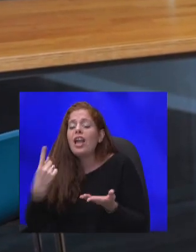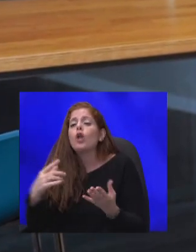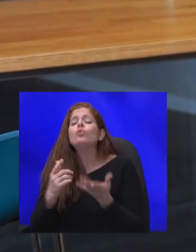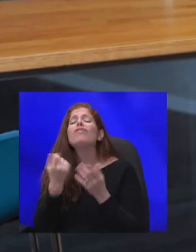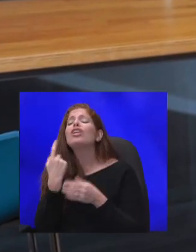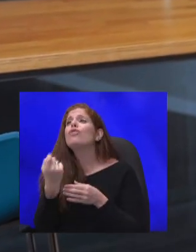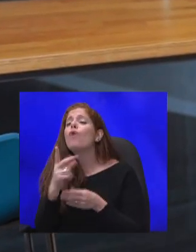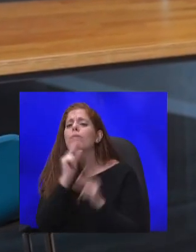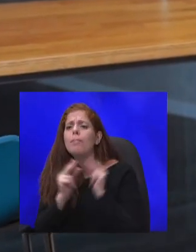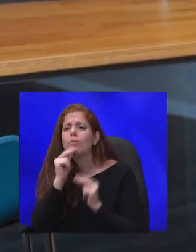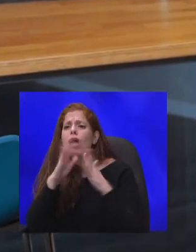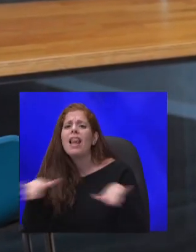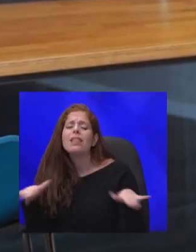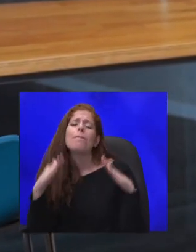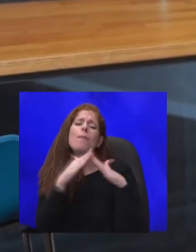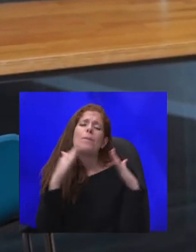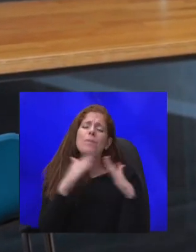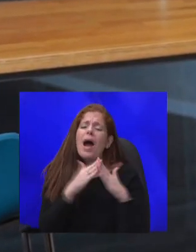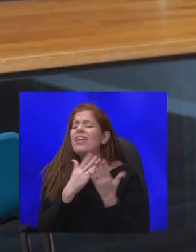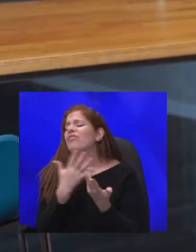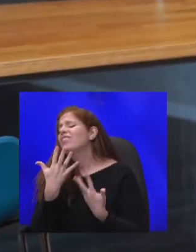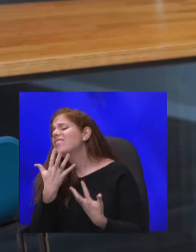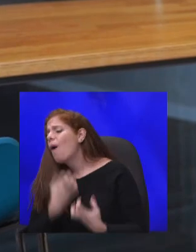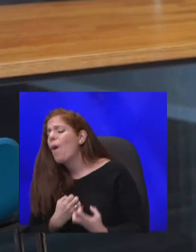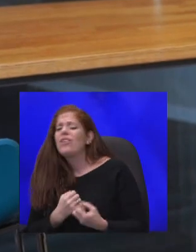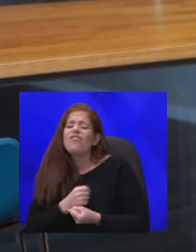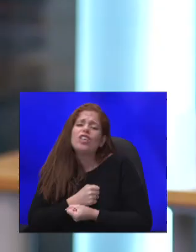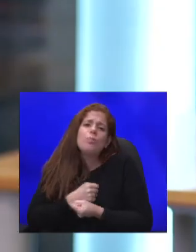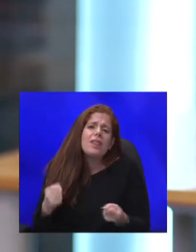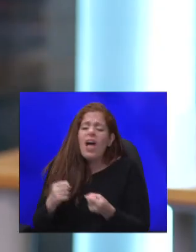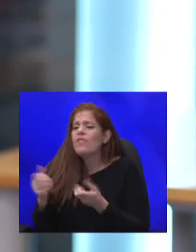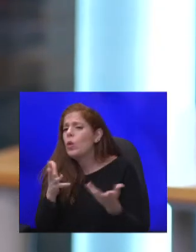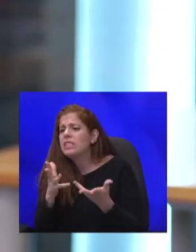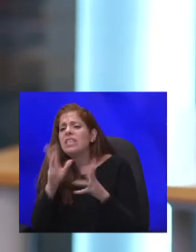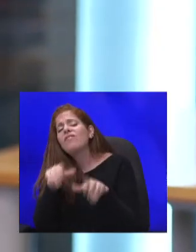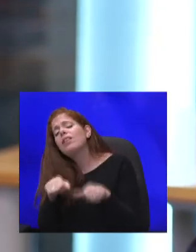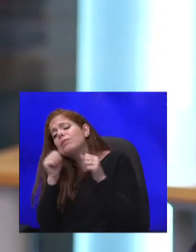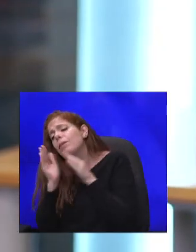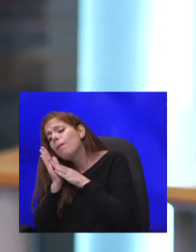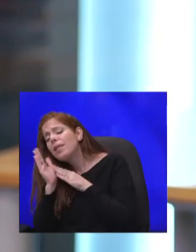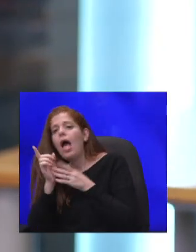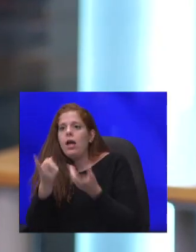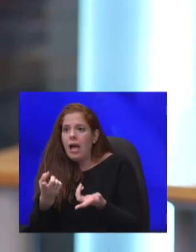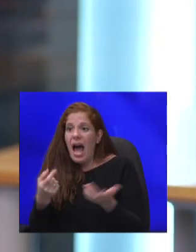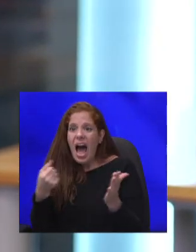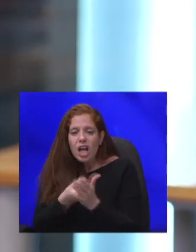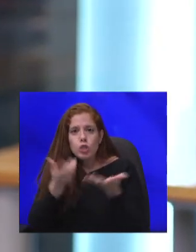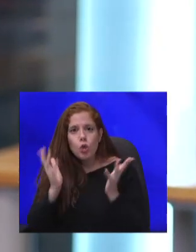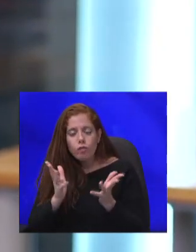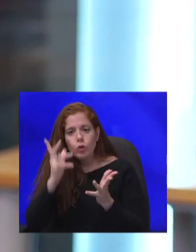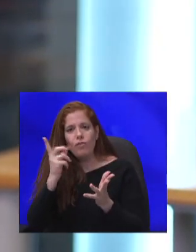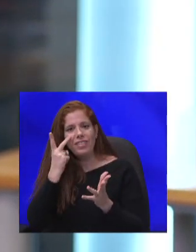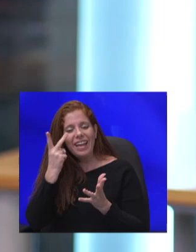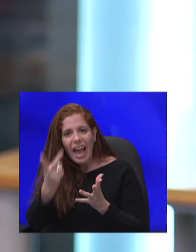בבית, ודיכאון, והשמנת יתר, ולא זזים, ומתחפרים בסמיכה, וצריכים את החברים שלהם, עד שסוף סוף נראה שזה הולך לקרות.